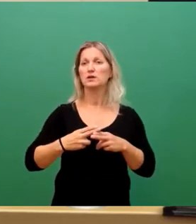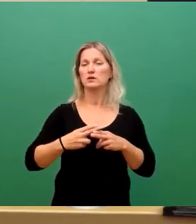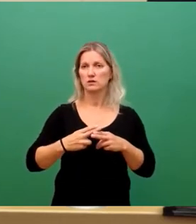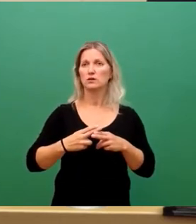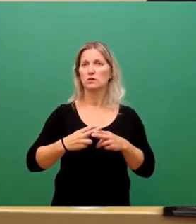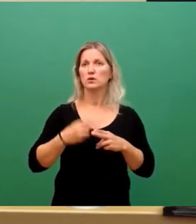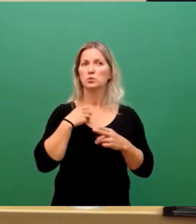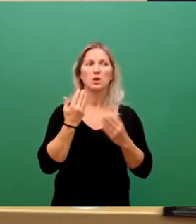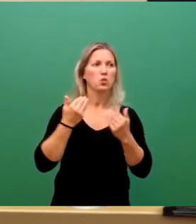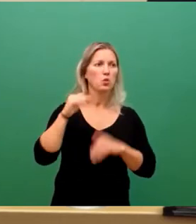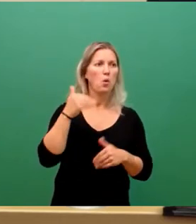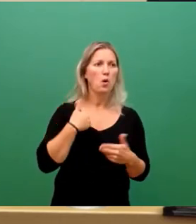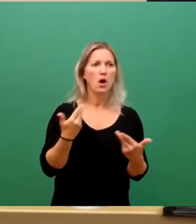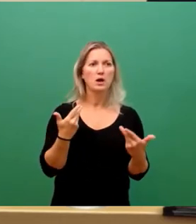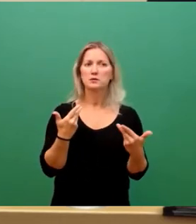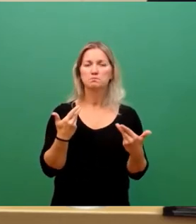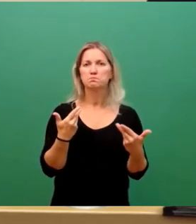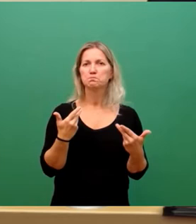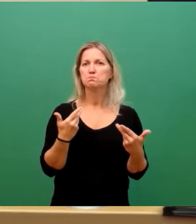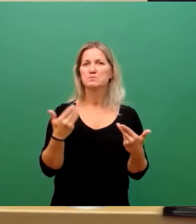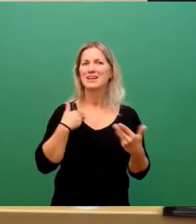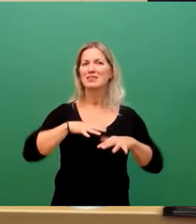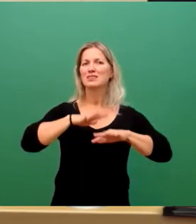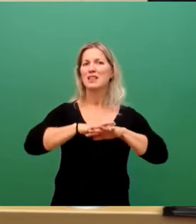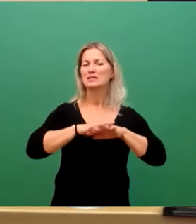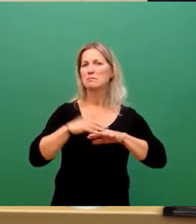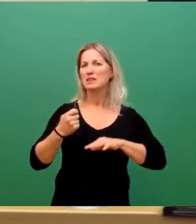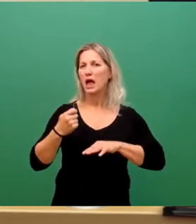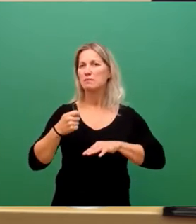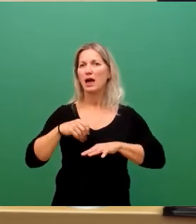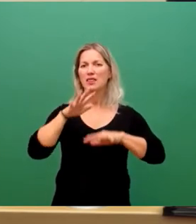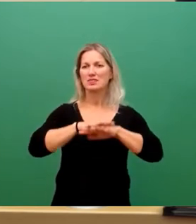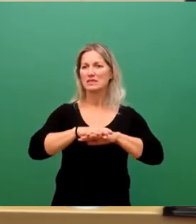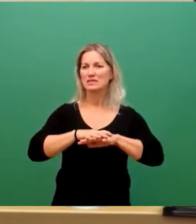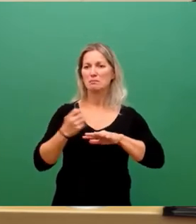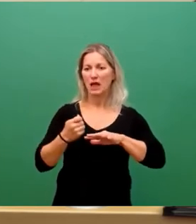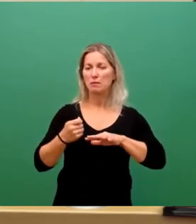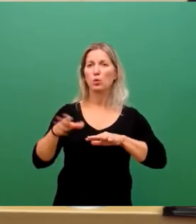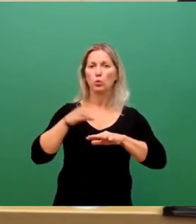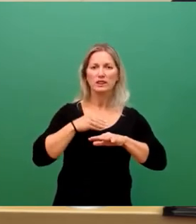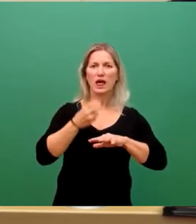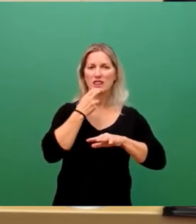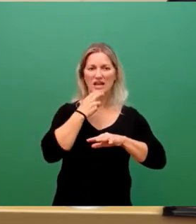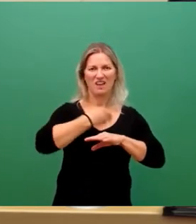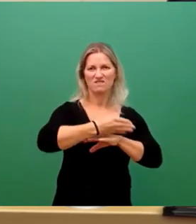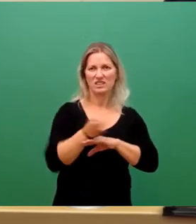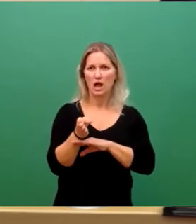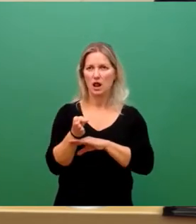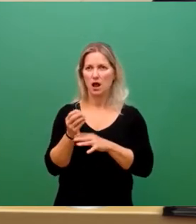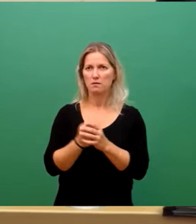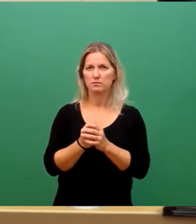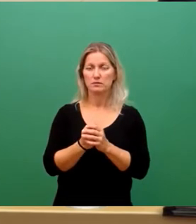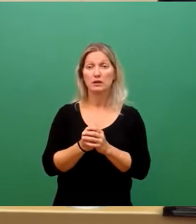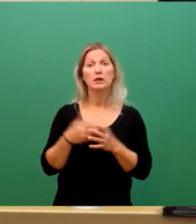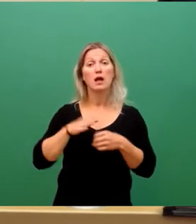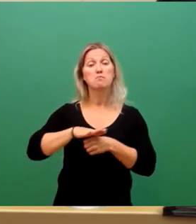ein Netzbetreiber und Verteiler von Energie. Es gibt natürlich andere Akteure in dem Markt,